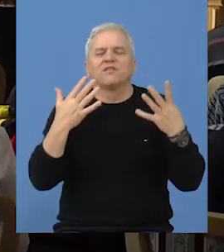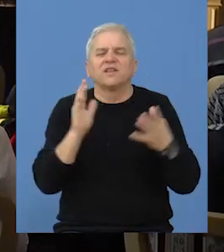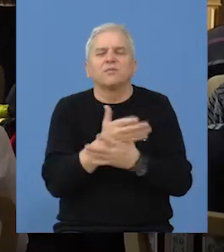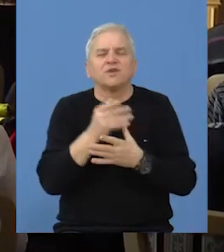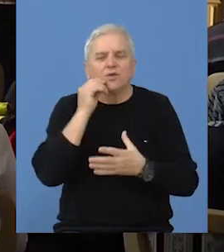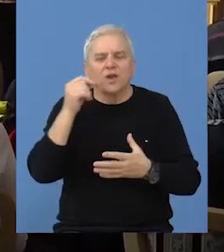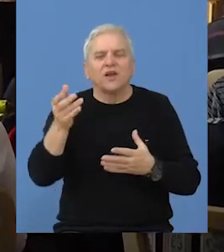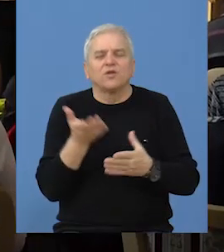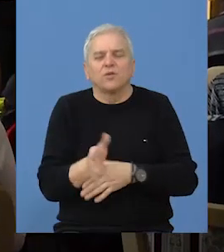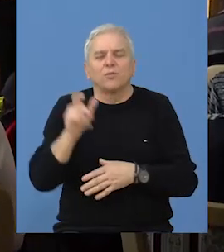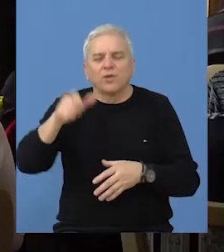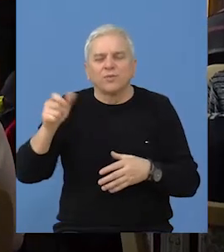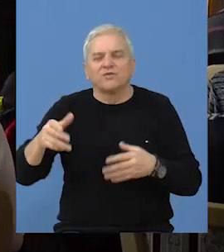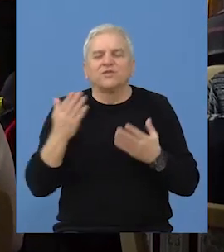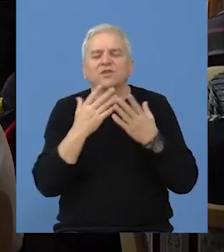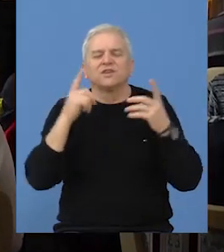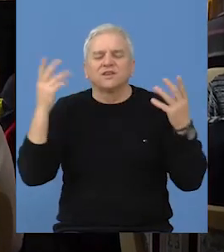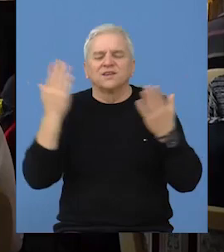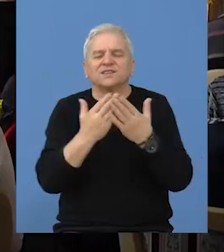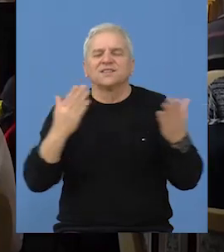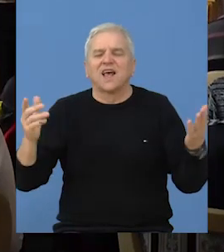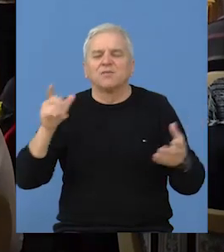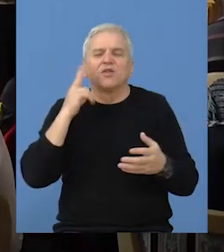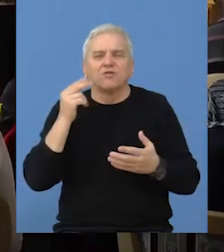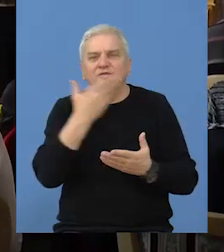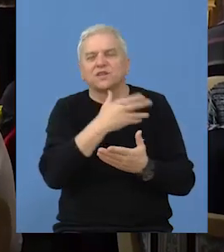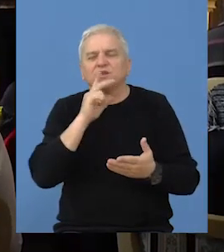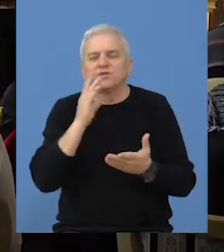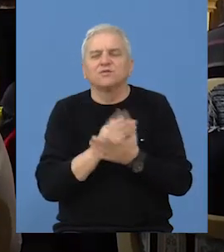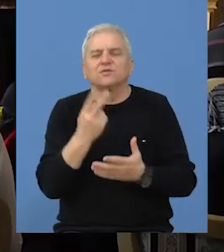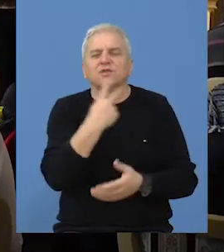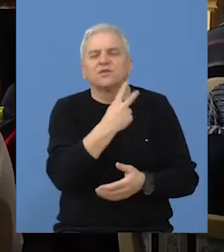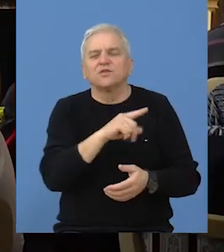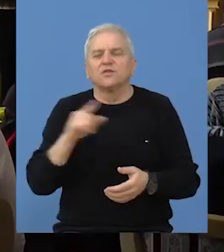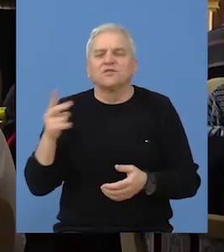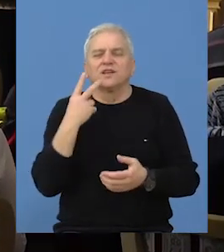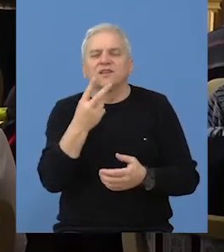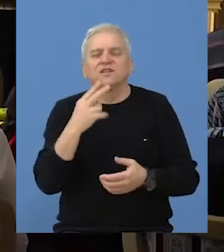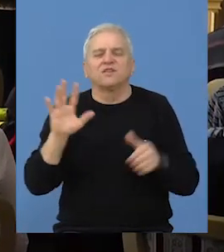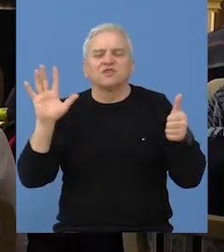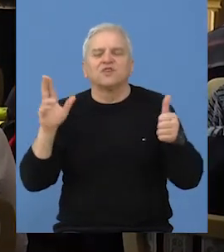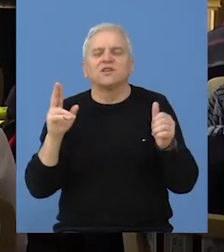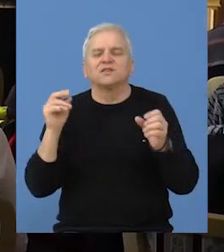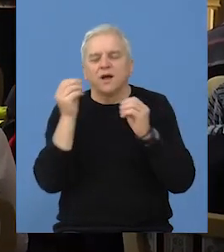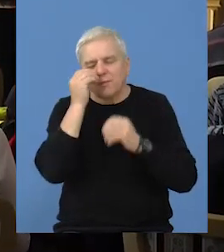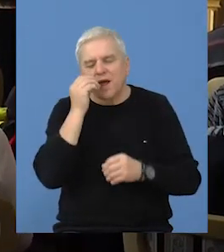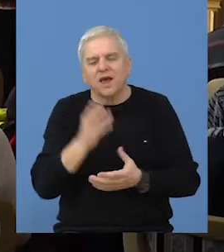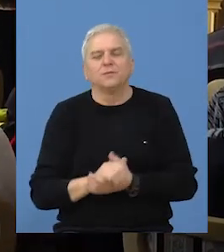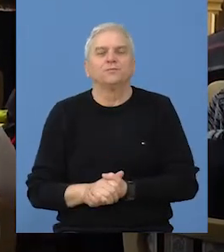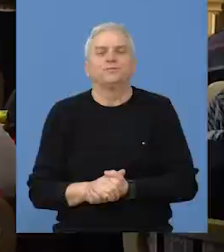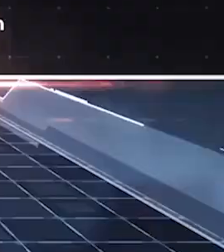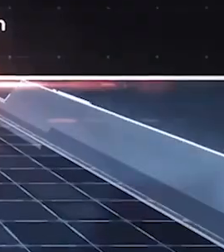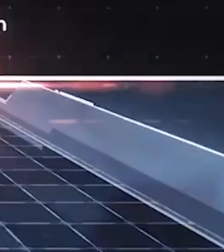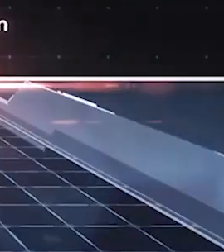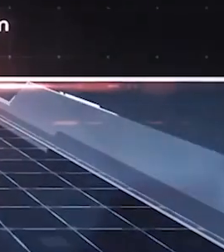90. Međunarodnog puljoprivrednog sajma u Novom Sadu, koji će biti održan od 20. do 26. maja.